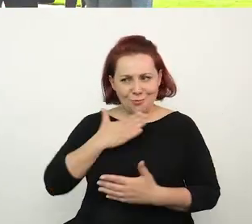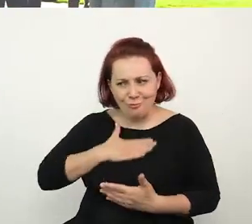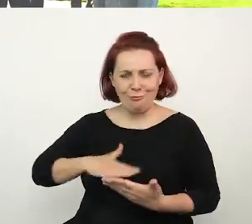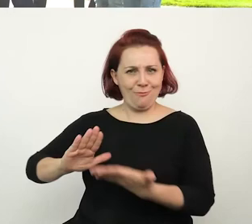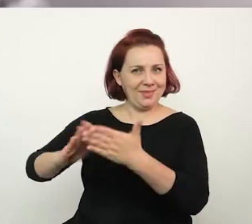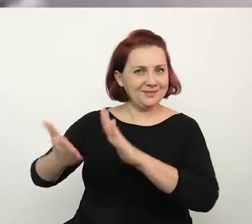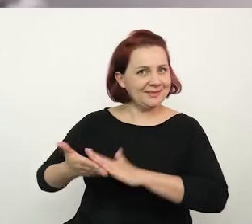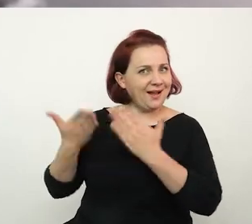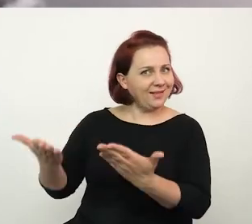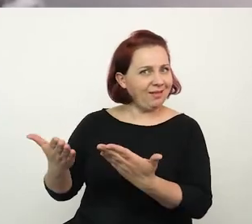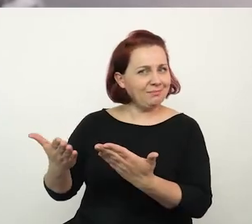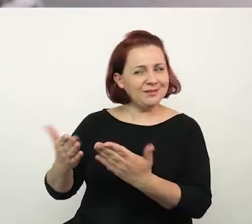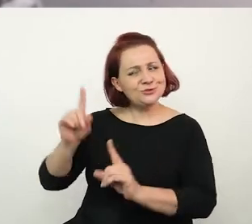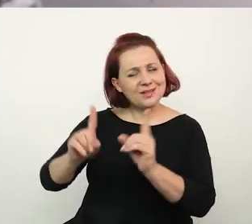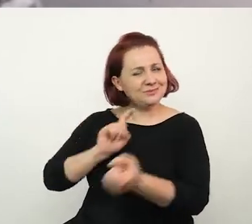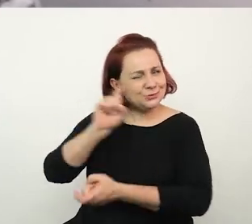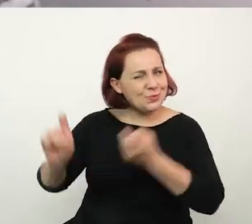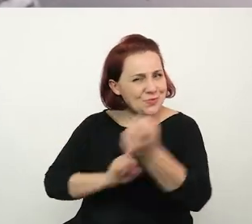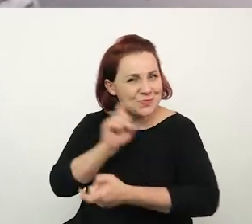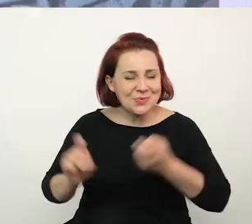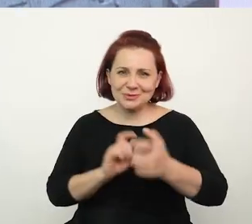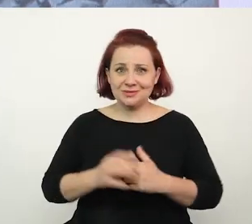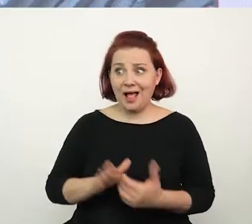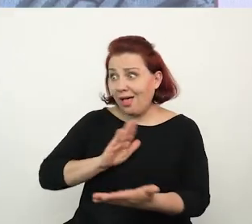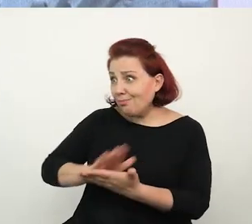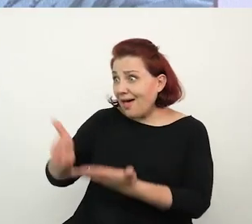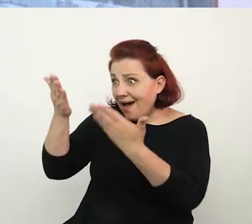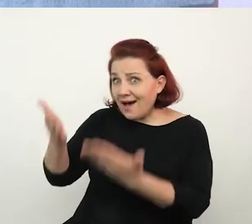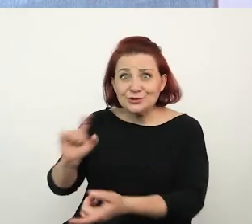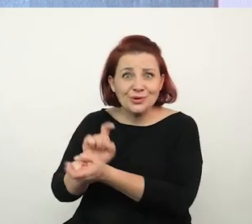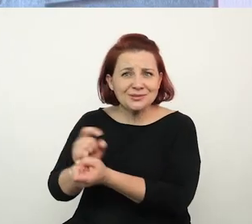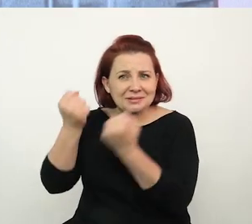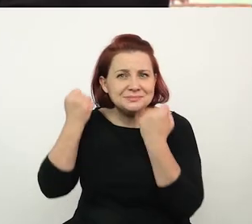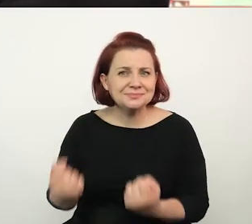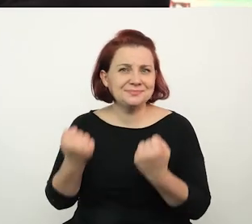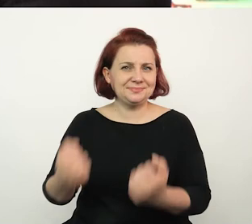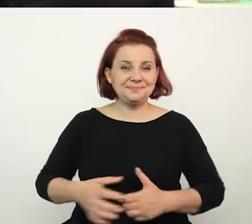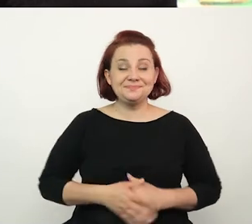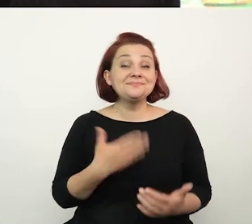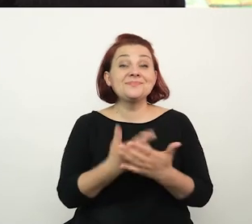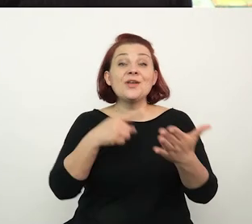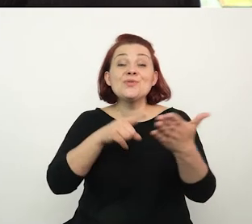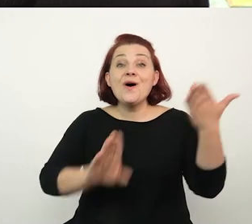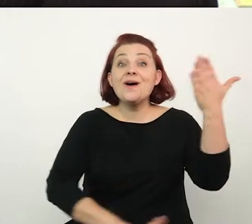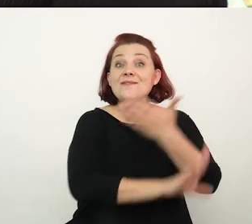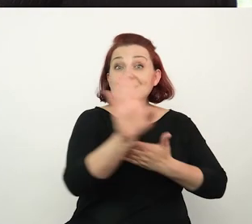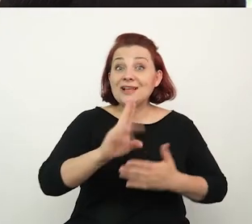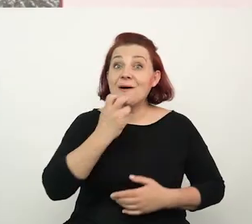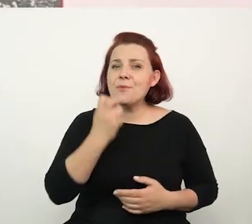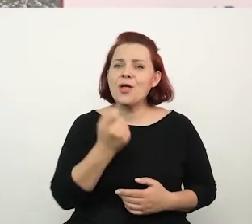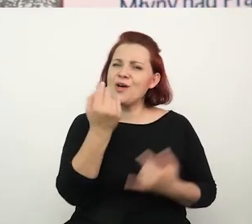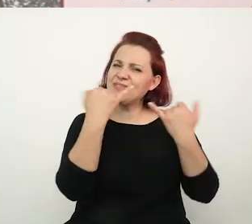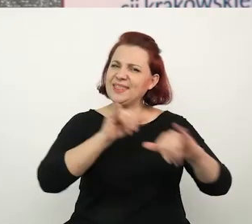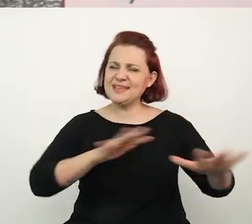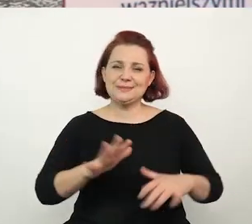lubimy, z sąsiadem się czasami kłócimy, ale bez sąsiada jest trudno. Więc ta wystawa o Prądniku jest trochę innej formule.